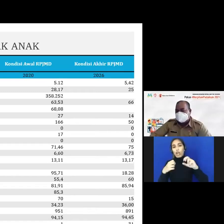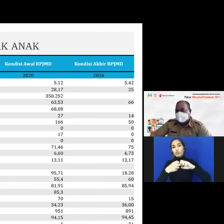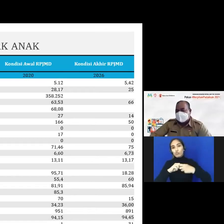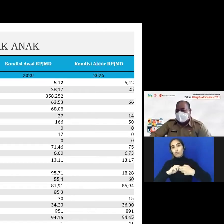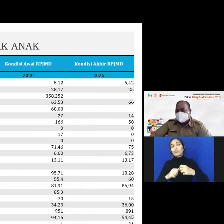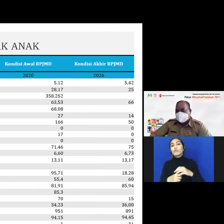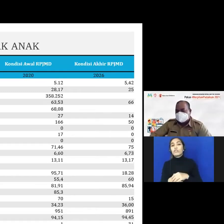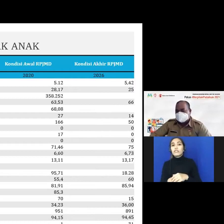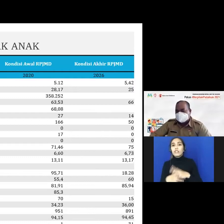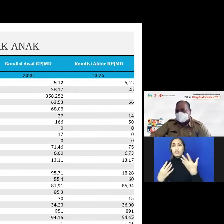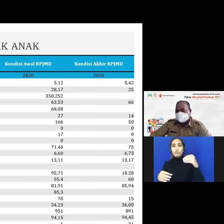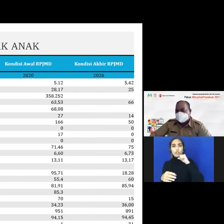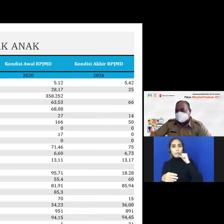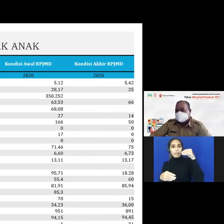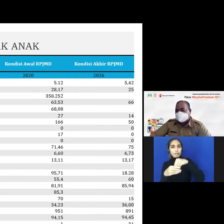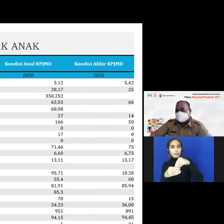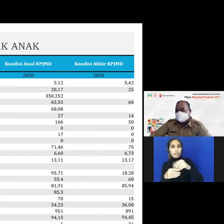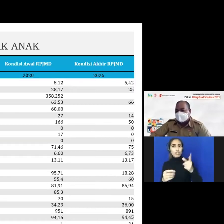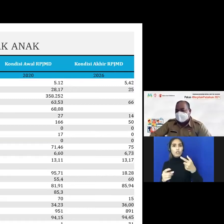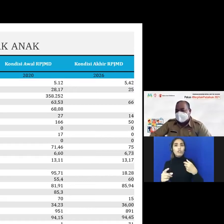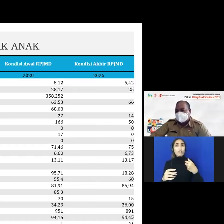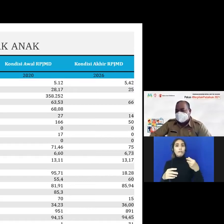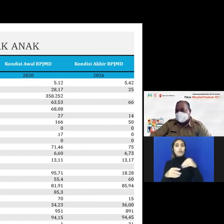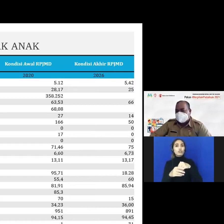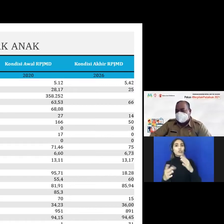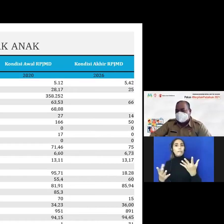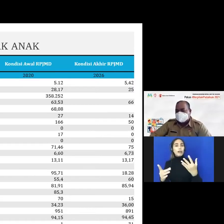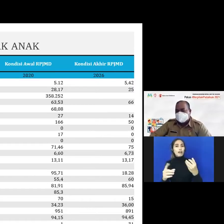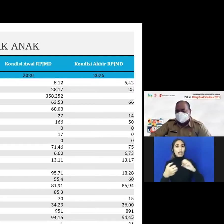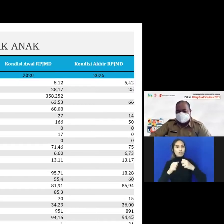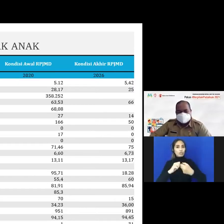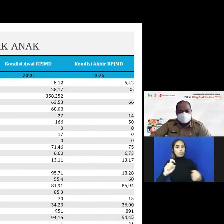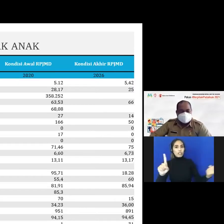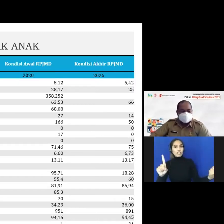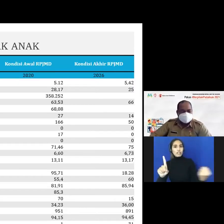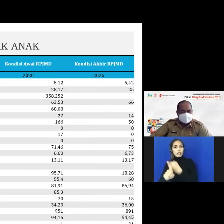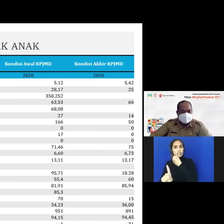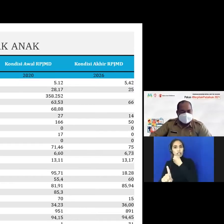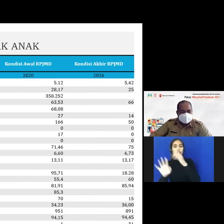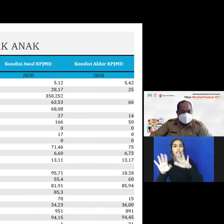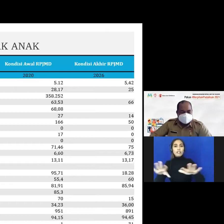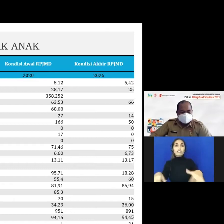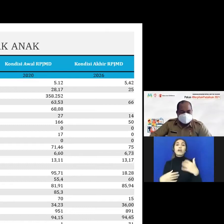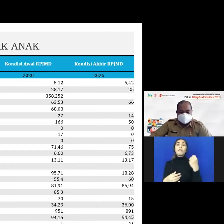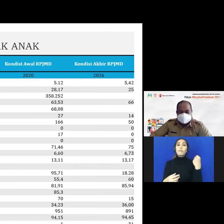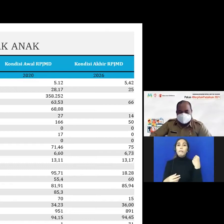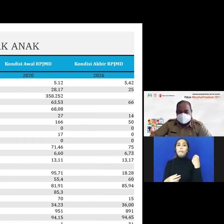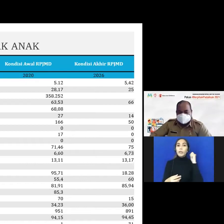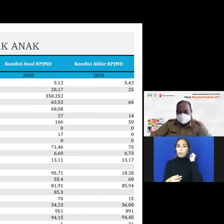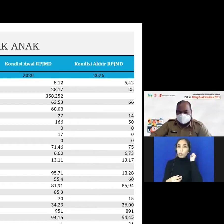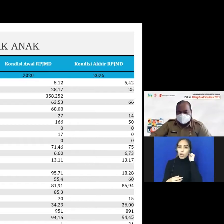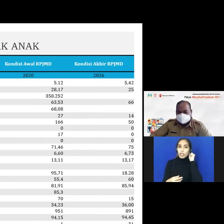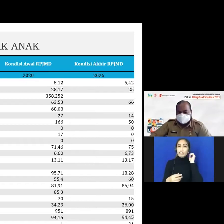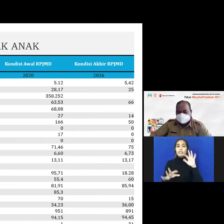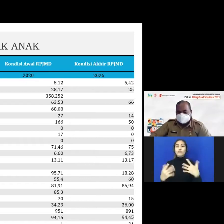ini juga adalah kasus-kasus kekerasan terhadap anak bahupun perempuan lalu indeks pembangunan